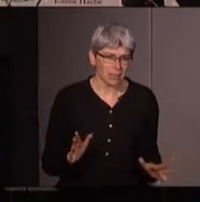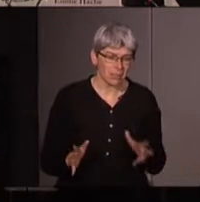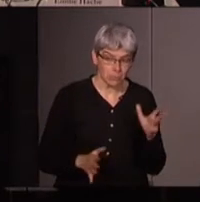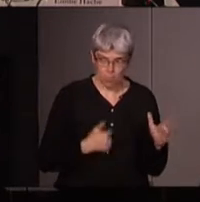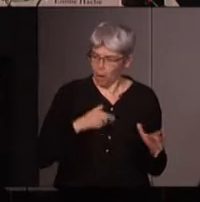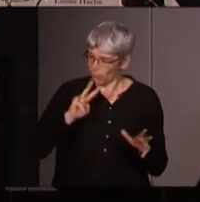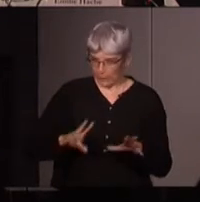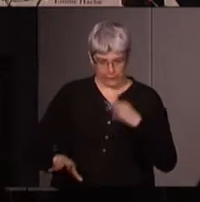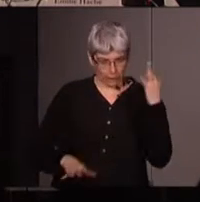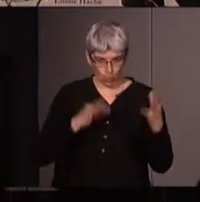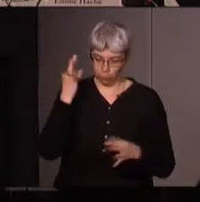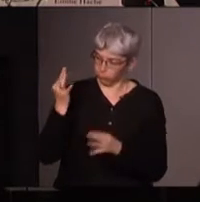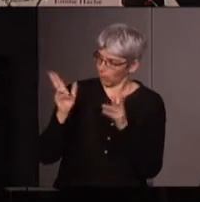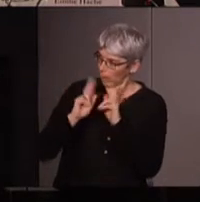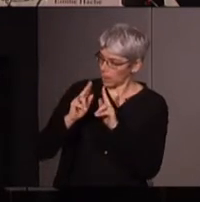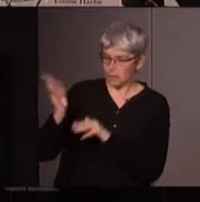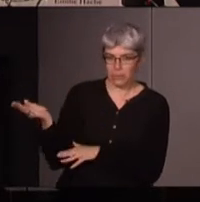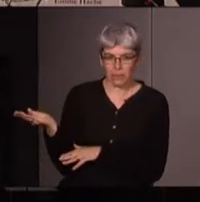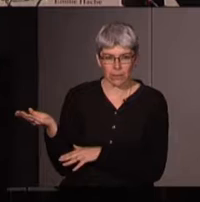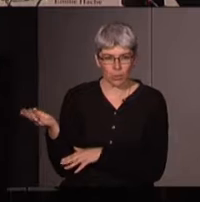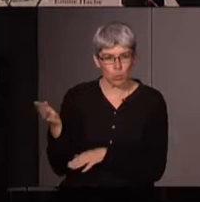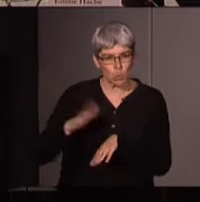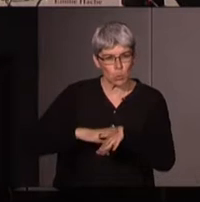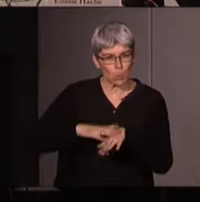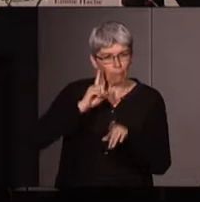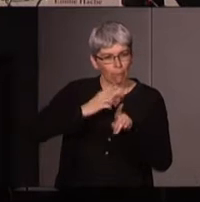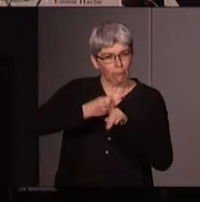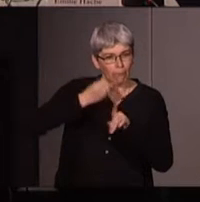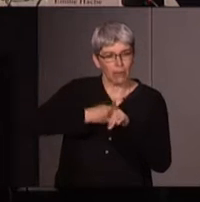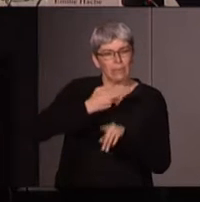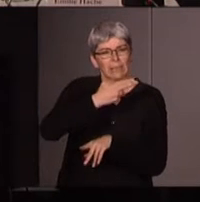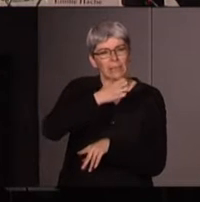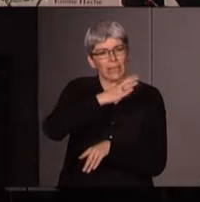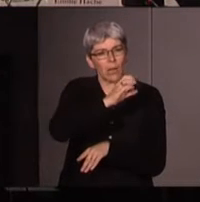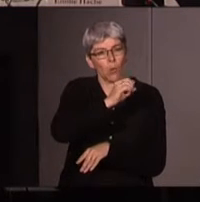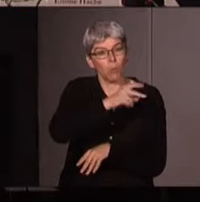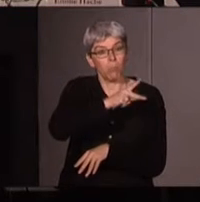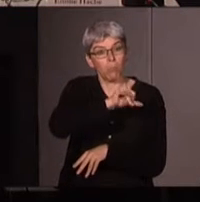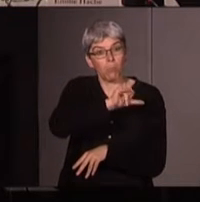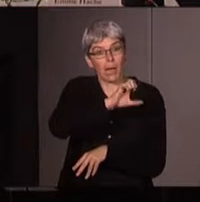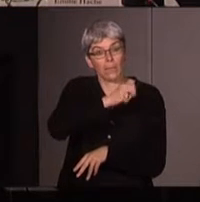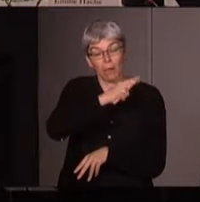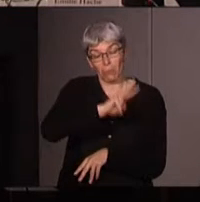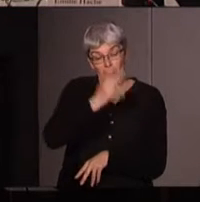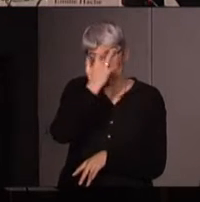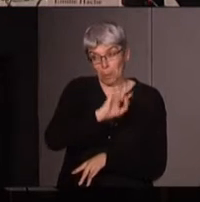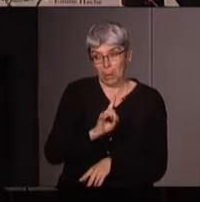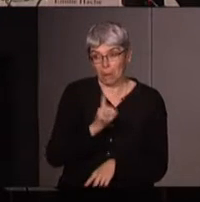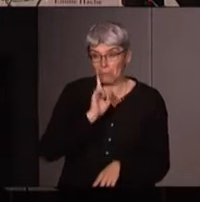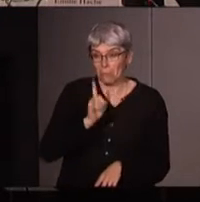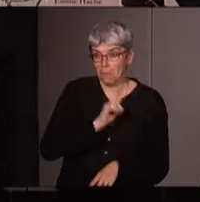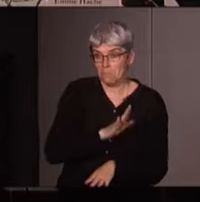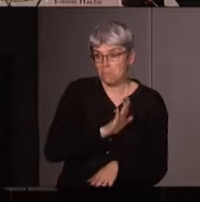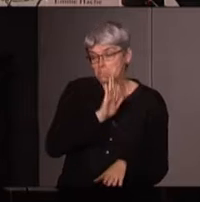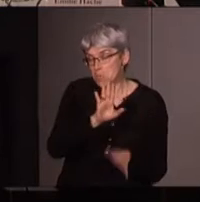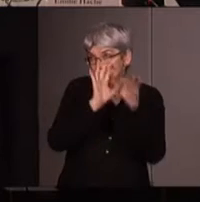découvre un peu ce que vous avez décrit du féminisme néo-païen c'est vrai que je ne connais pas bien il n avait pas de femmes qui étaient